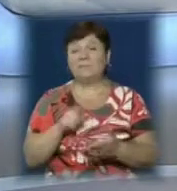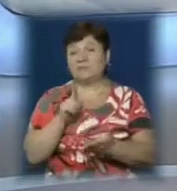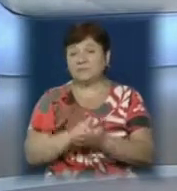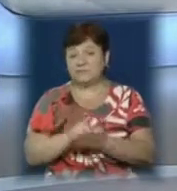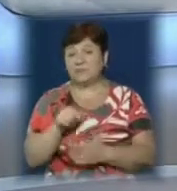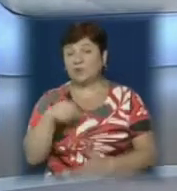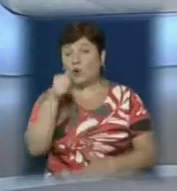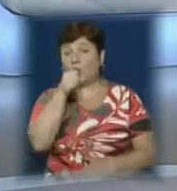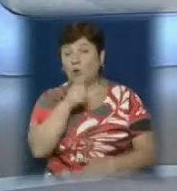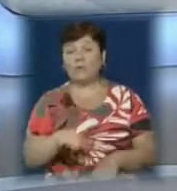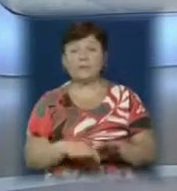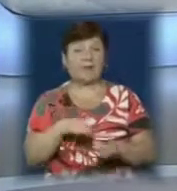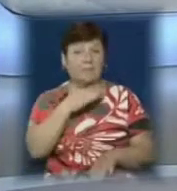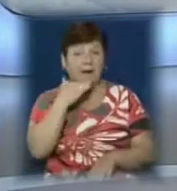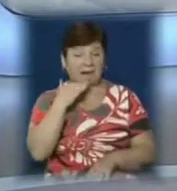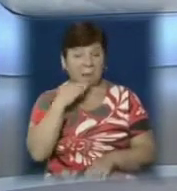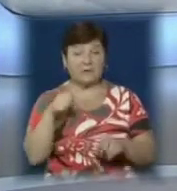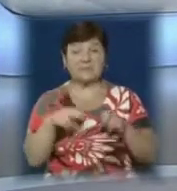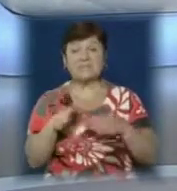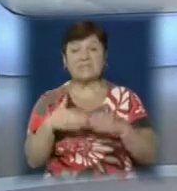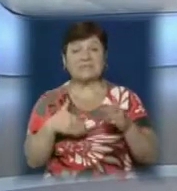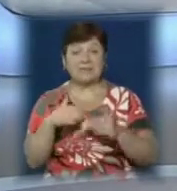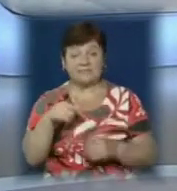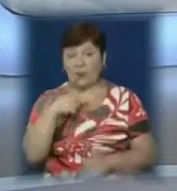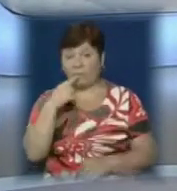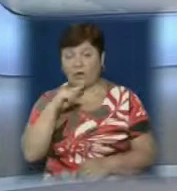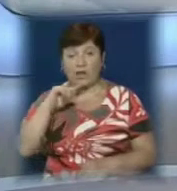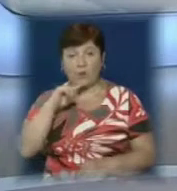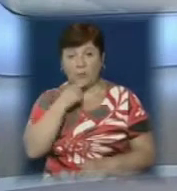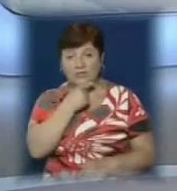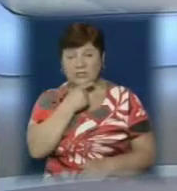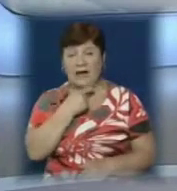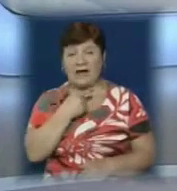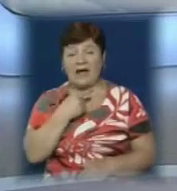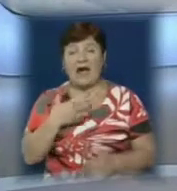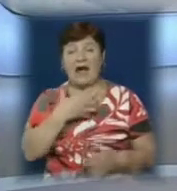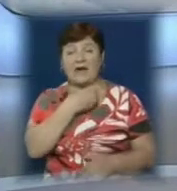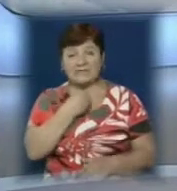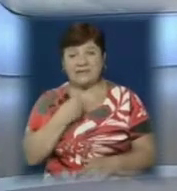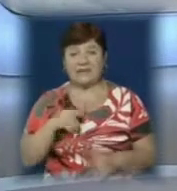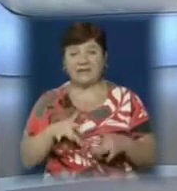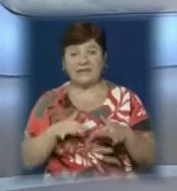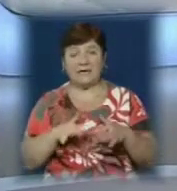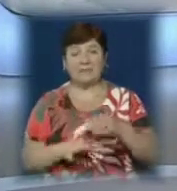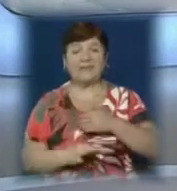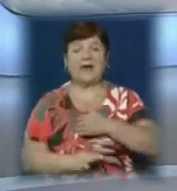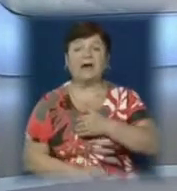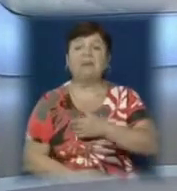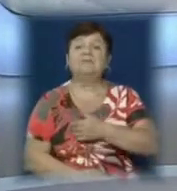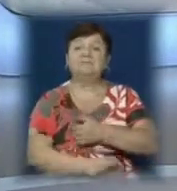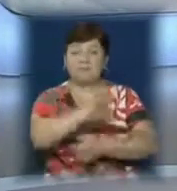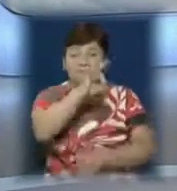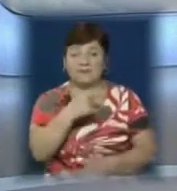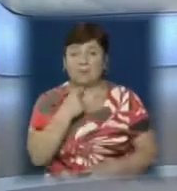цього року їх не так багато. Спеціалісти пояснюють це економічною кризою та військовими діями на Сході України. Традиційно